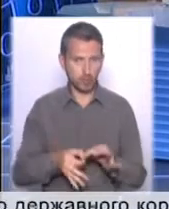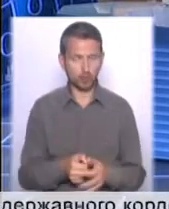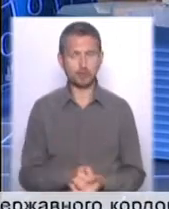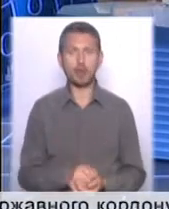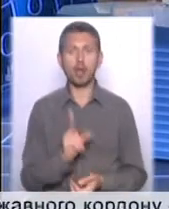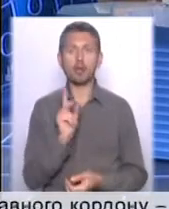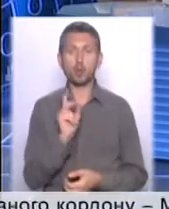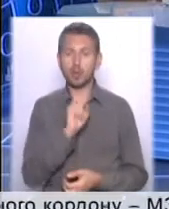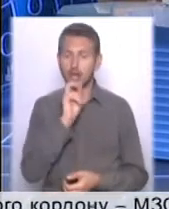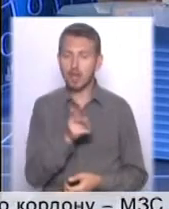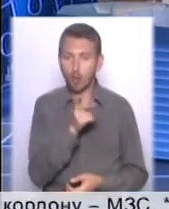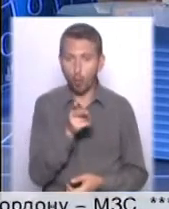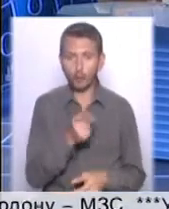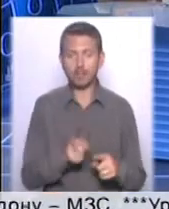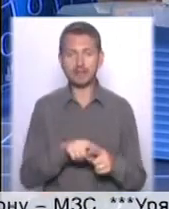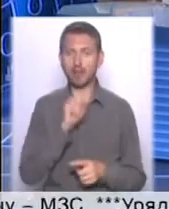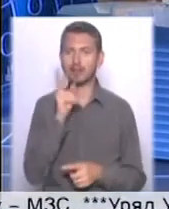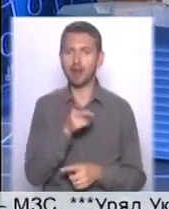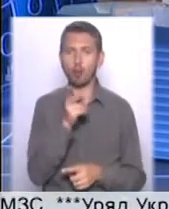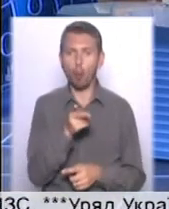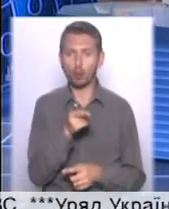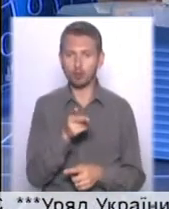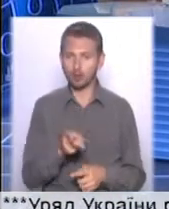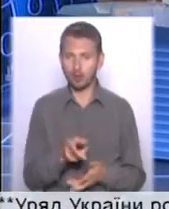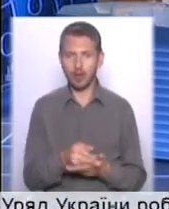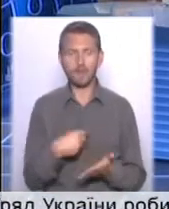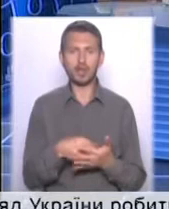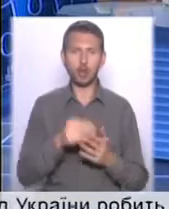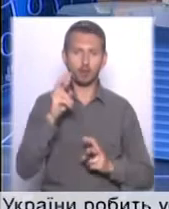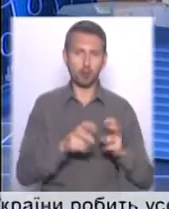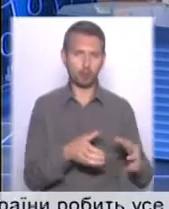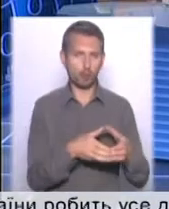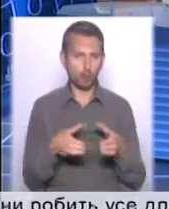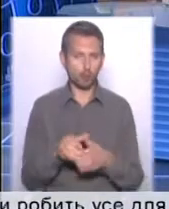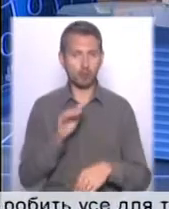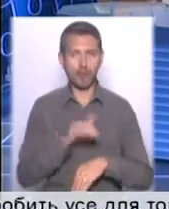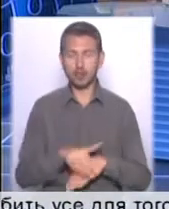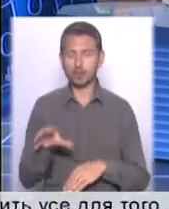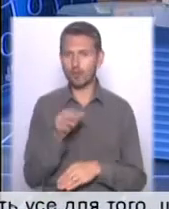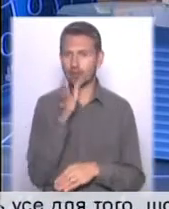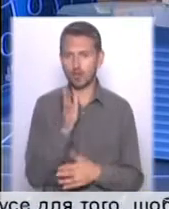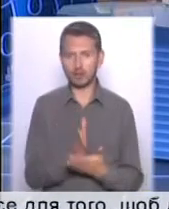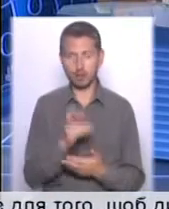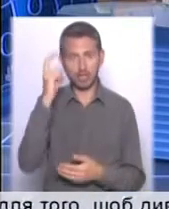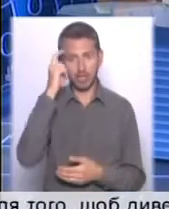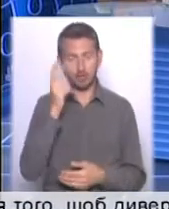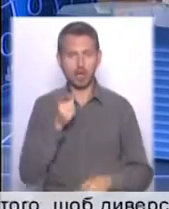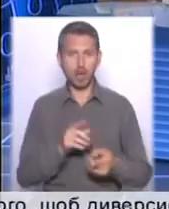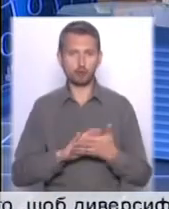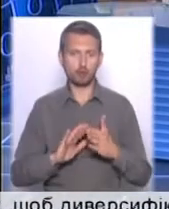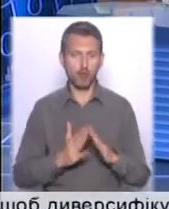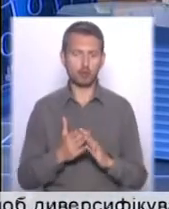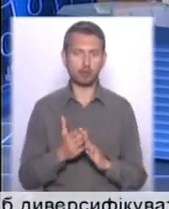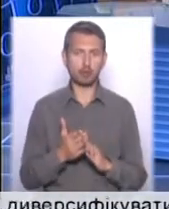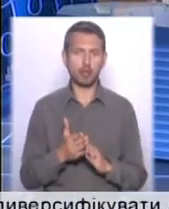Другий дракон – це дракон фінансово-промислових груп. Фактично весь час існування Києва і реальну ситуацію в тій чи